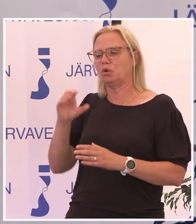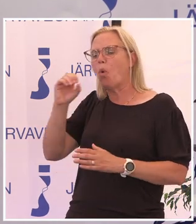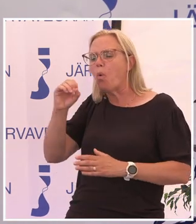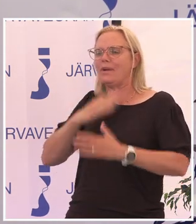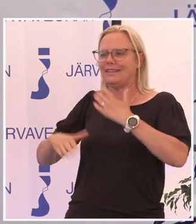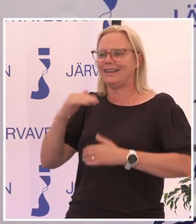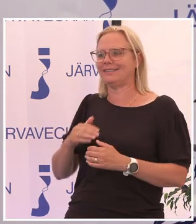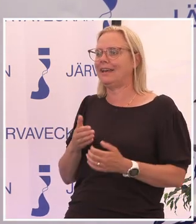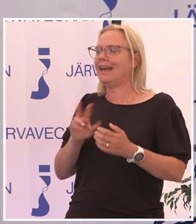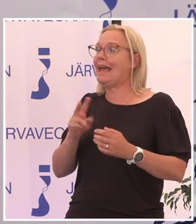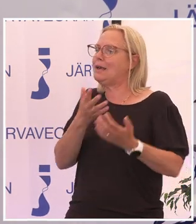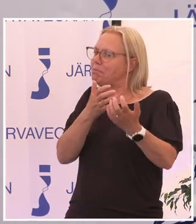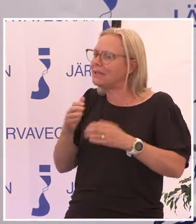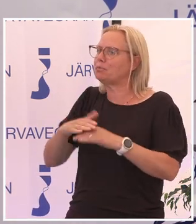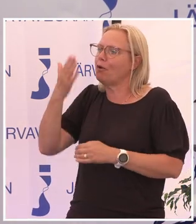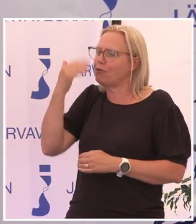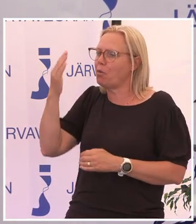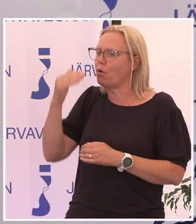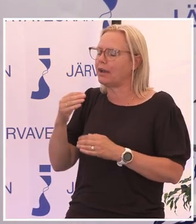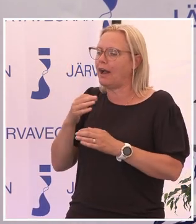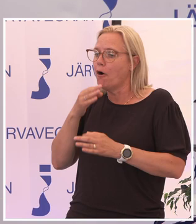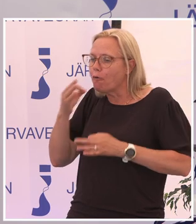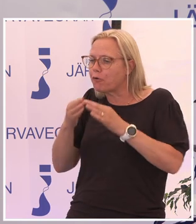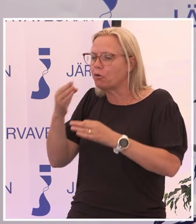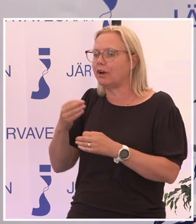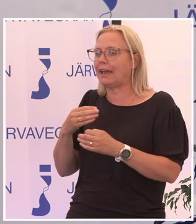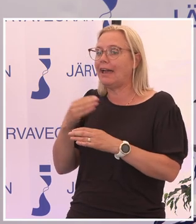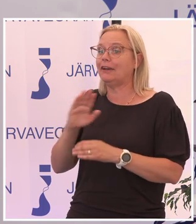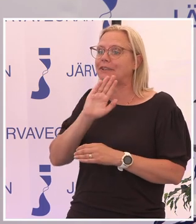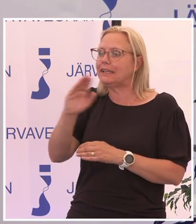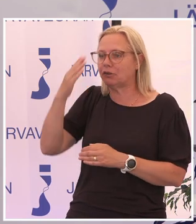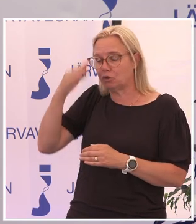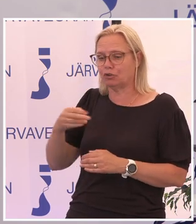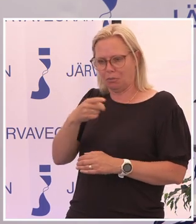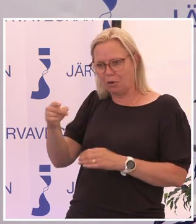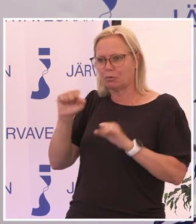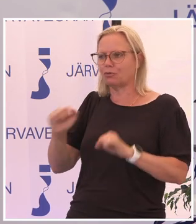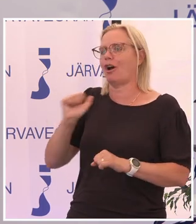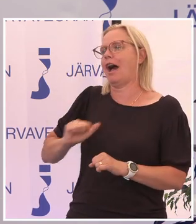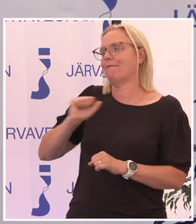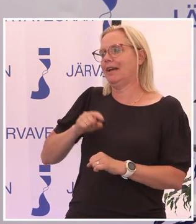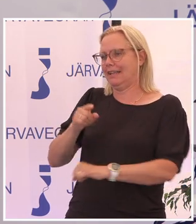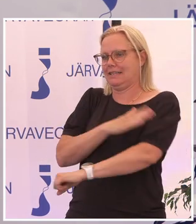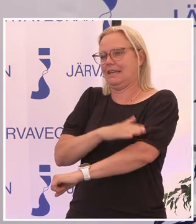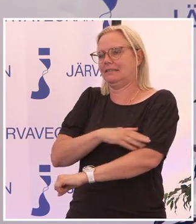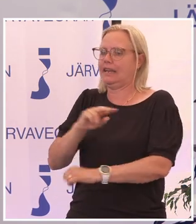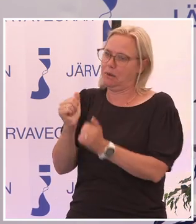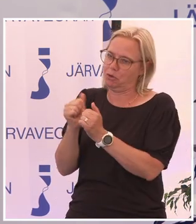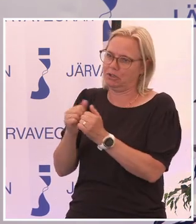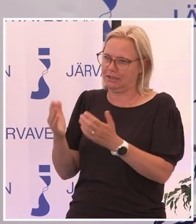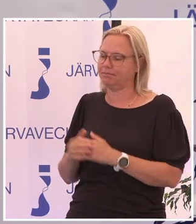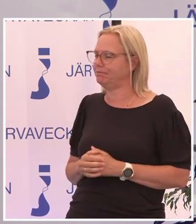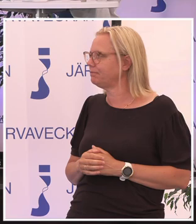förmåga att faktiskt efterfråga kunskap hos dem som ska använda vad det nu är liksom, en tjänst eller en produkt eller så.